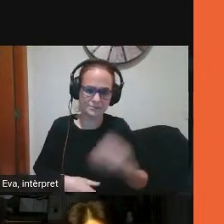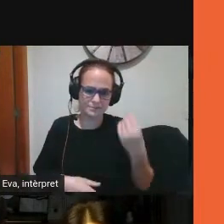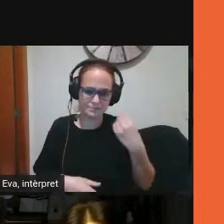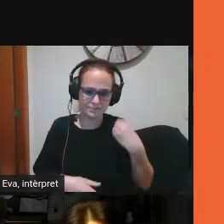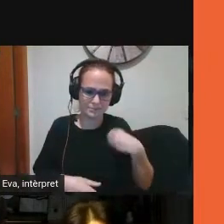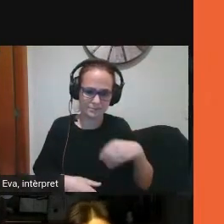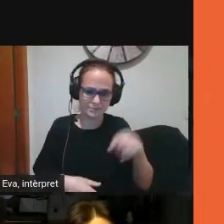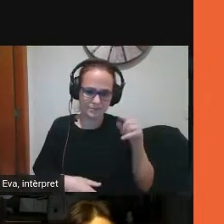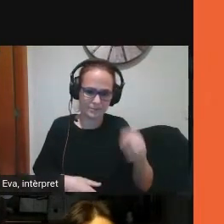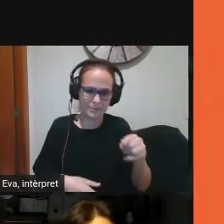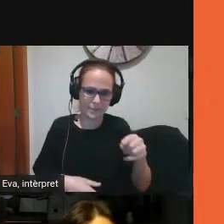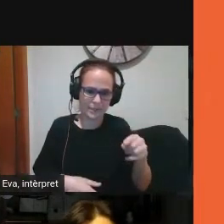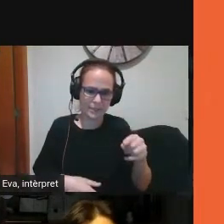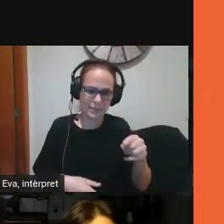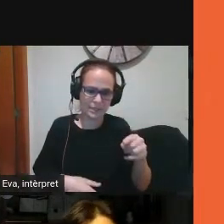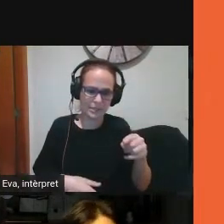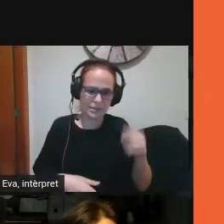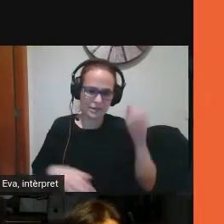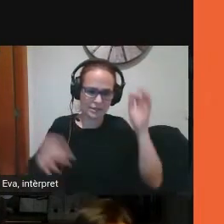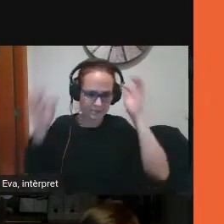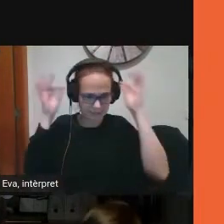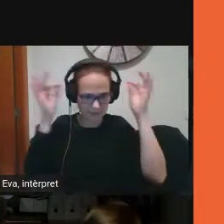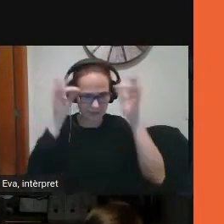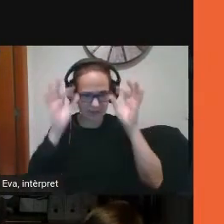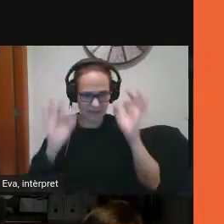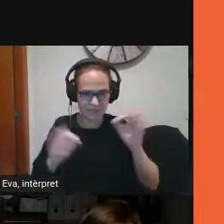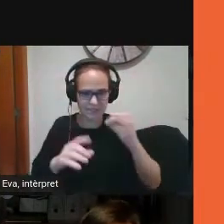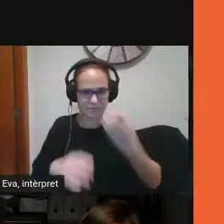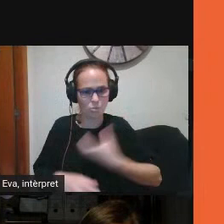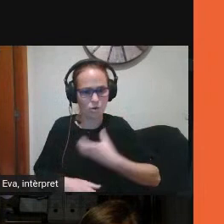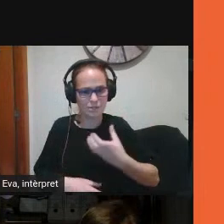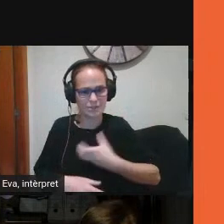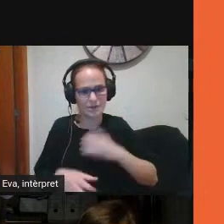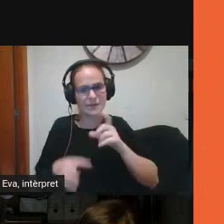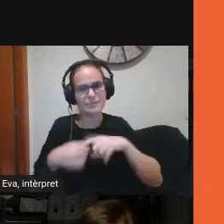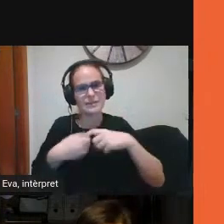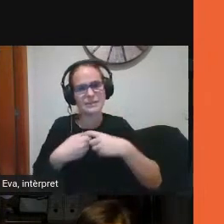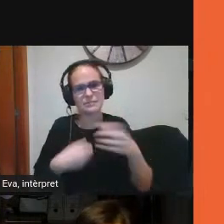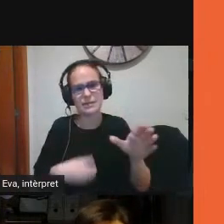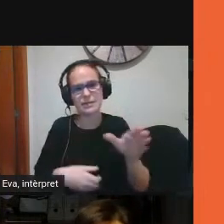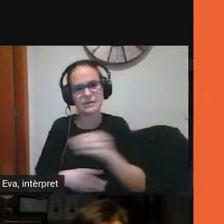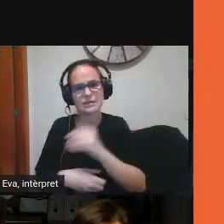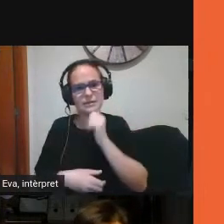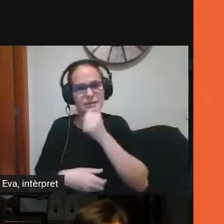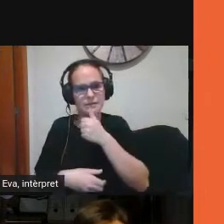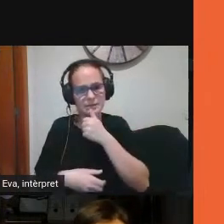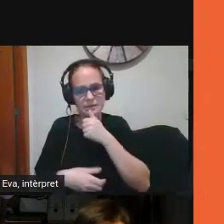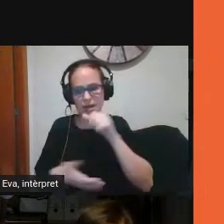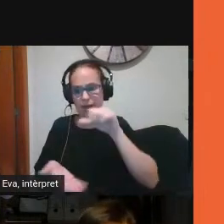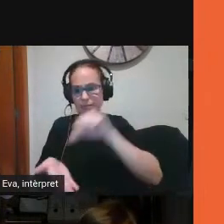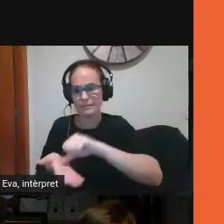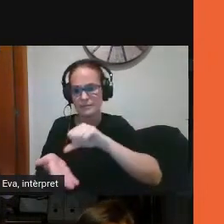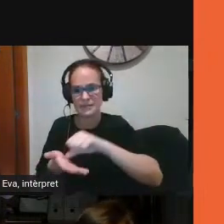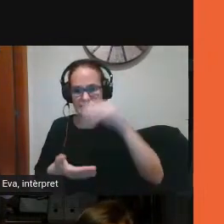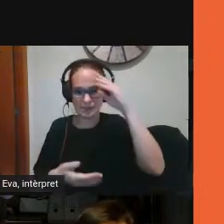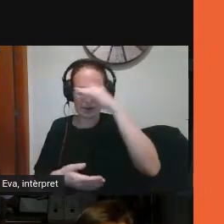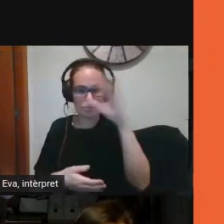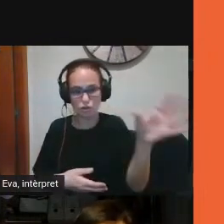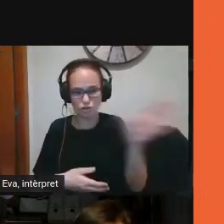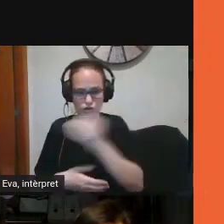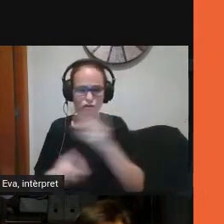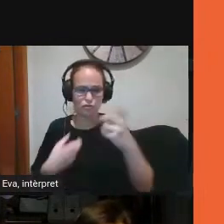és municipal és a nivell municipal i intervenen participen tots els centres de Palamós i aquí